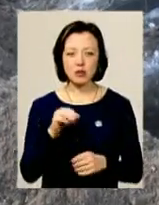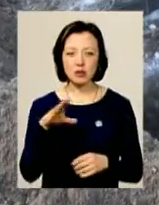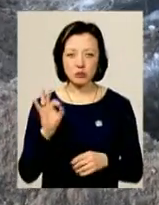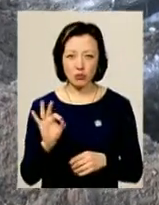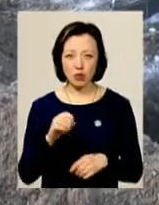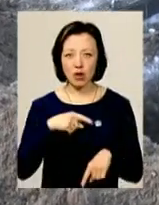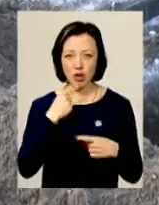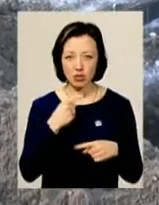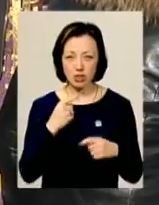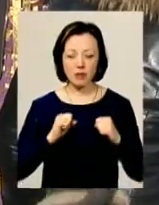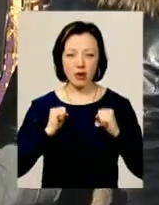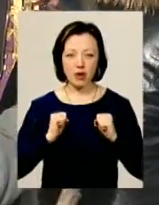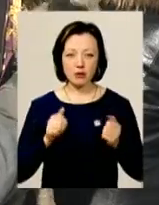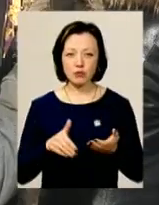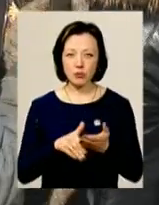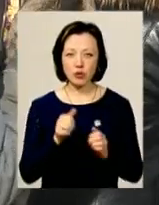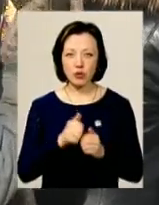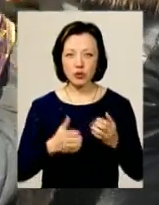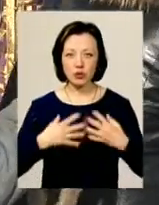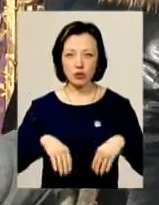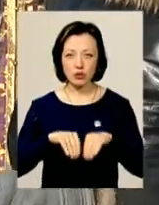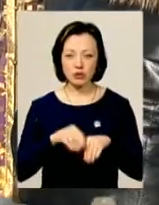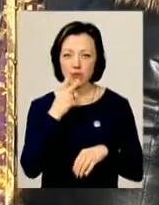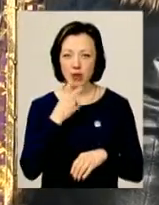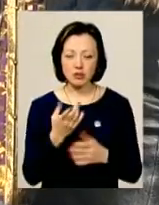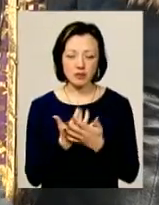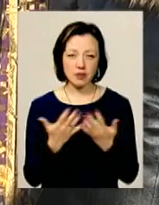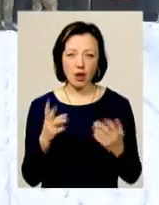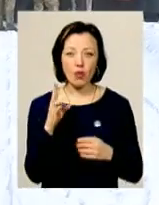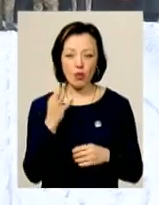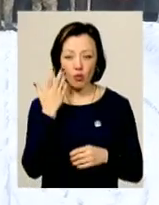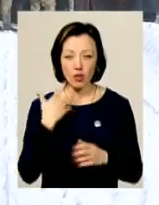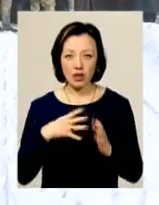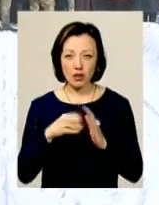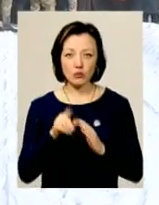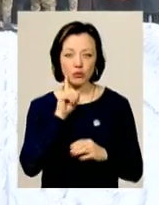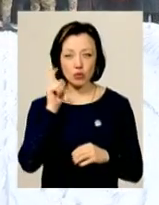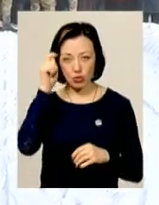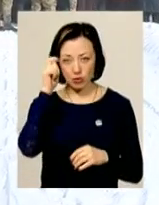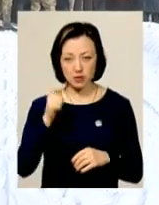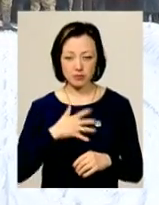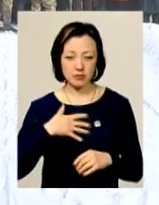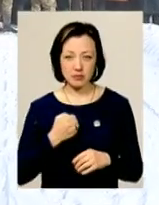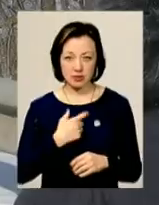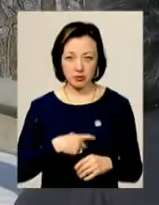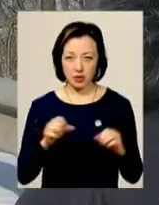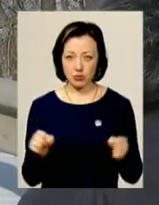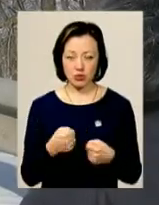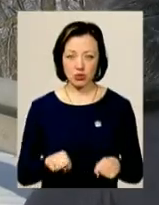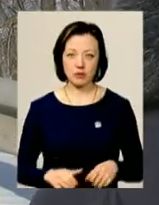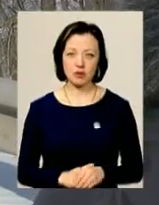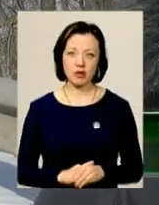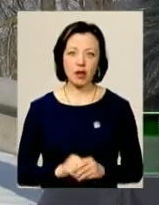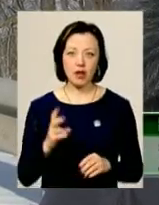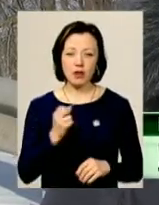Надія Дзекар каже, у намаганні допомогти кожній родині АТОвців бачила всяке, та коли гинуть геть юні хлопці, опанувати себе неможливо. І, на жаль,